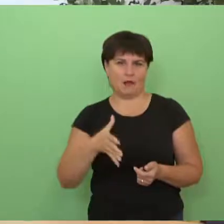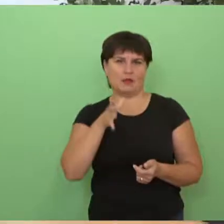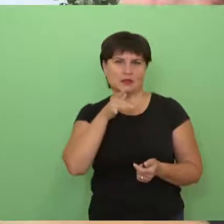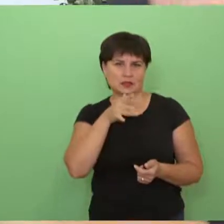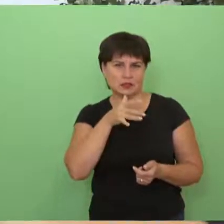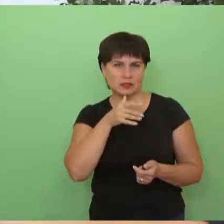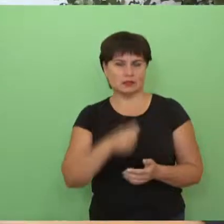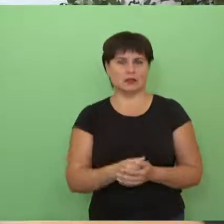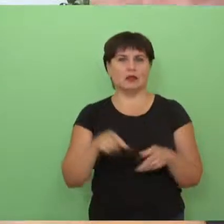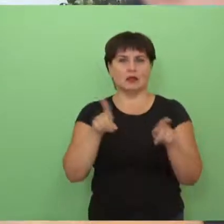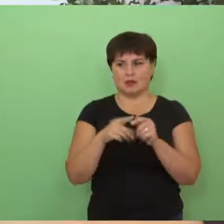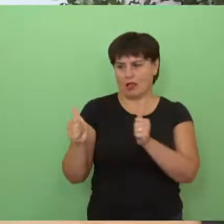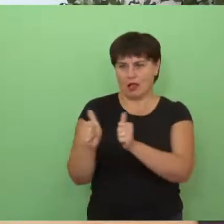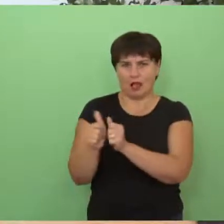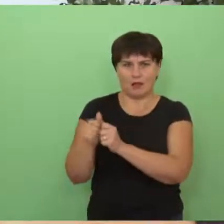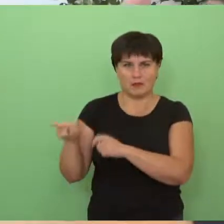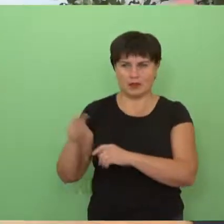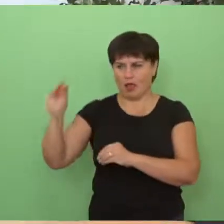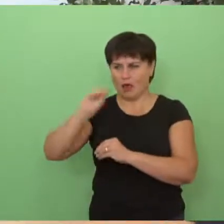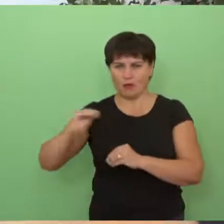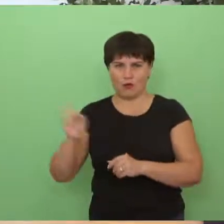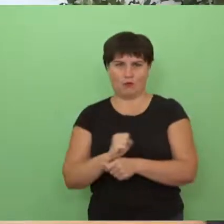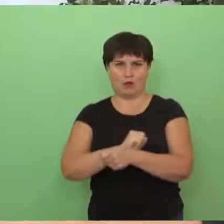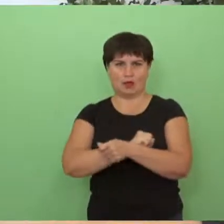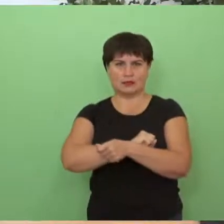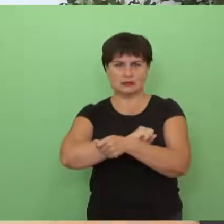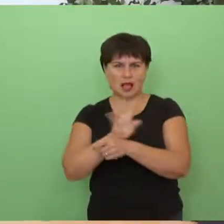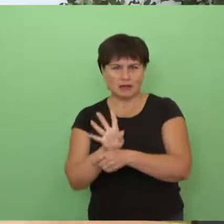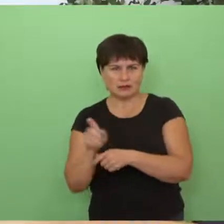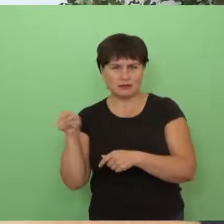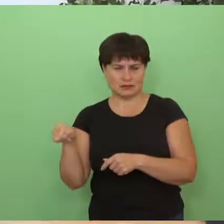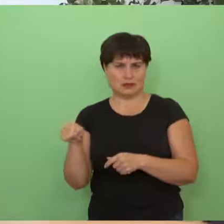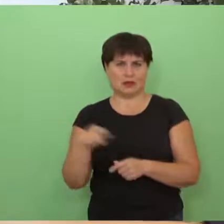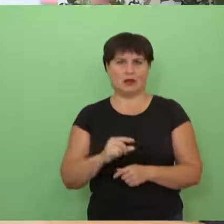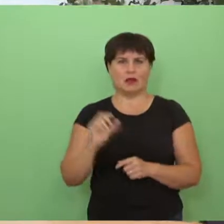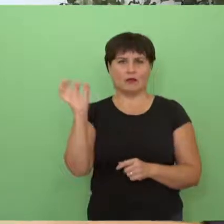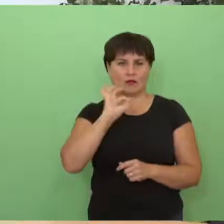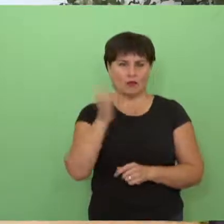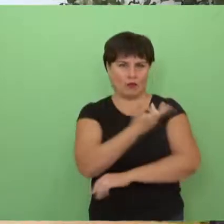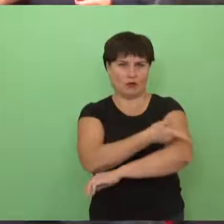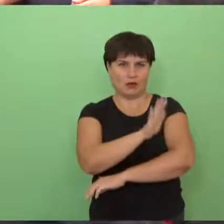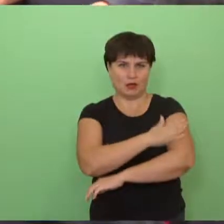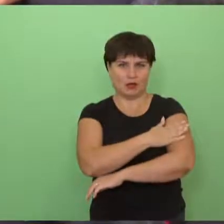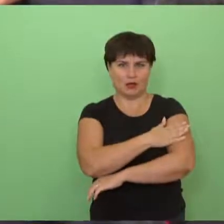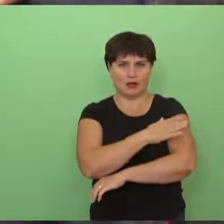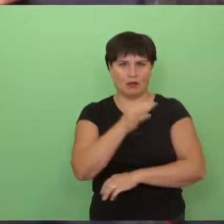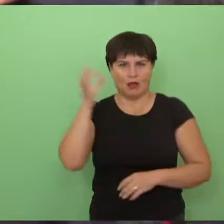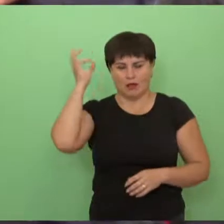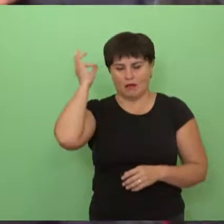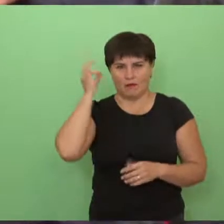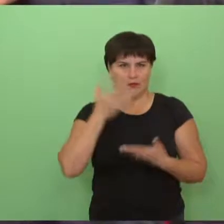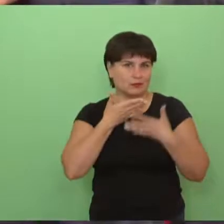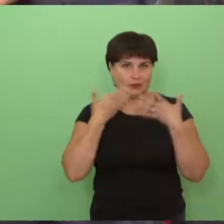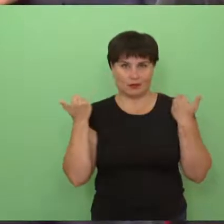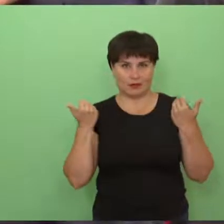nekalbant apie kaimininės Europos šalys, iš Skandinavijos šalys, Vokietiją, Lenkiją, tai, ta prasme, net mintysė to nebuvo, šiandien tai